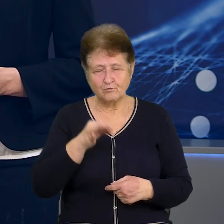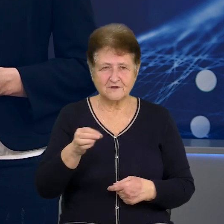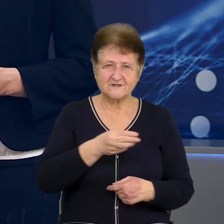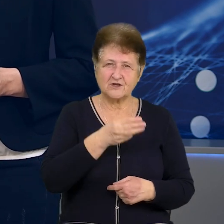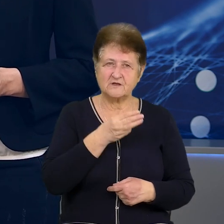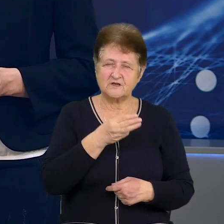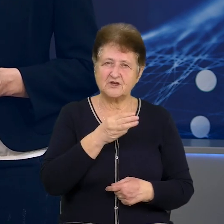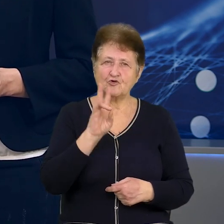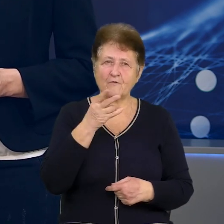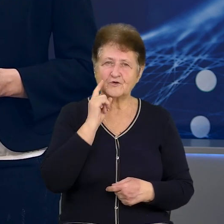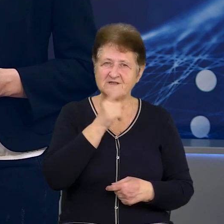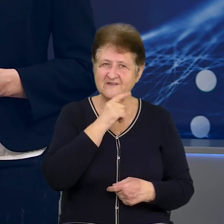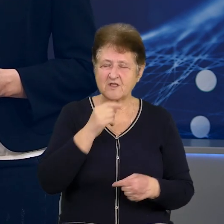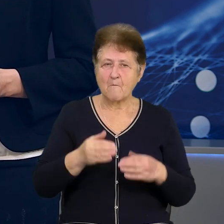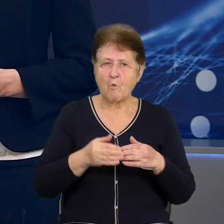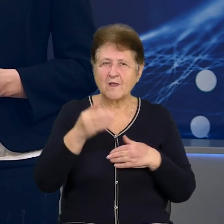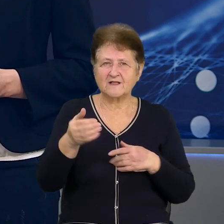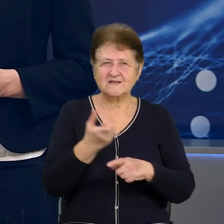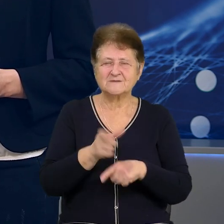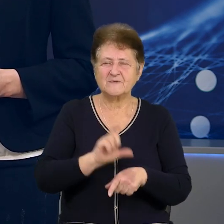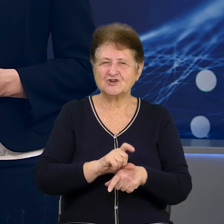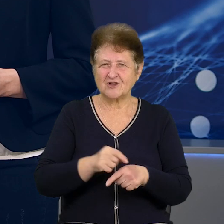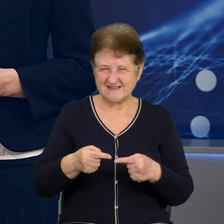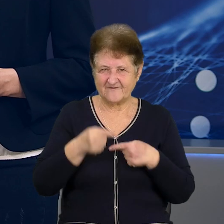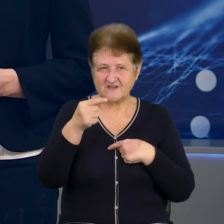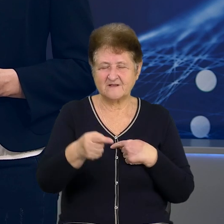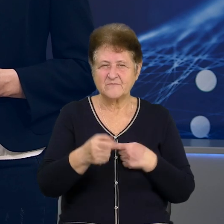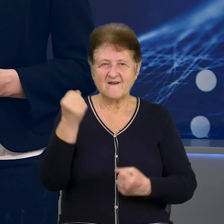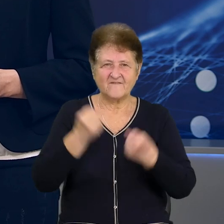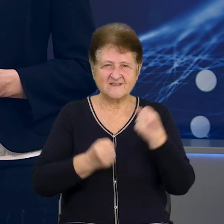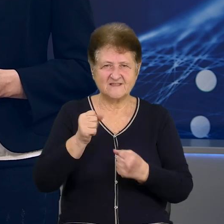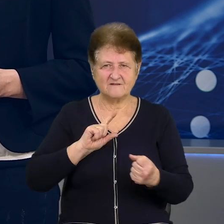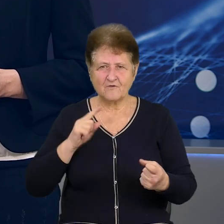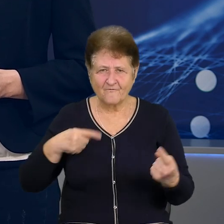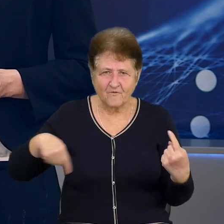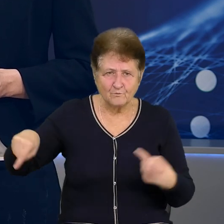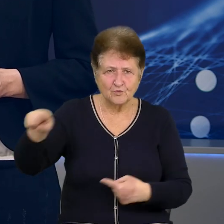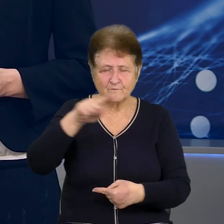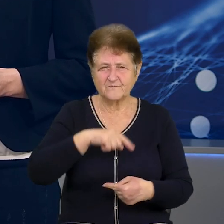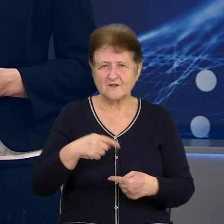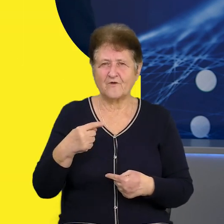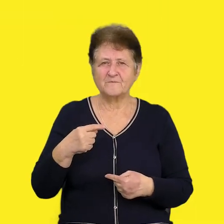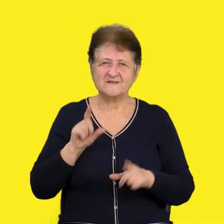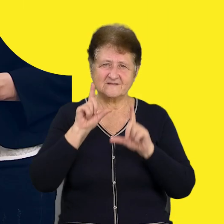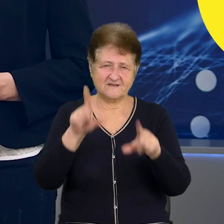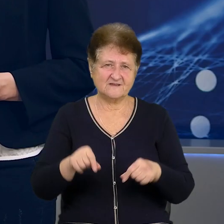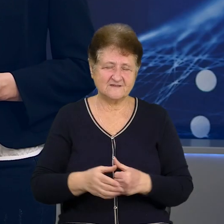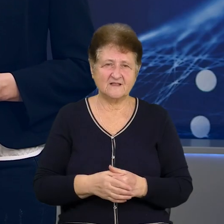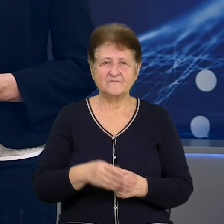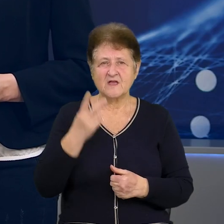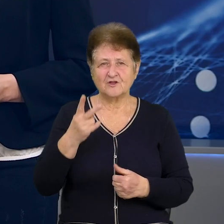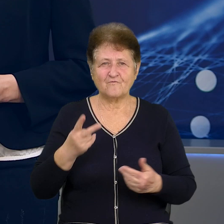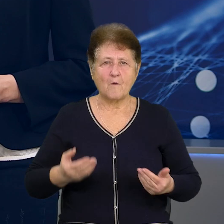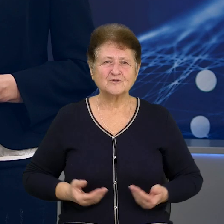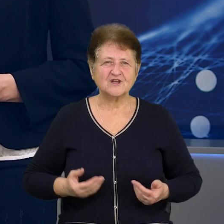За кілометражем відстань збільшилася вдвічі. Водії їхали в об'їзд подекуди луговими ґрунтовими дорогами. Двом